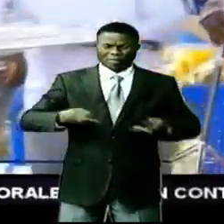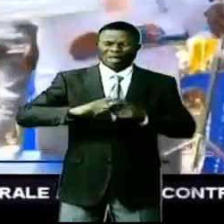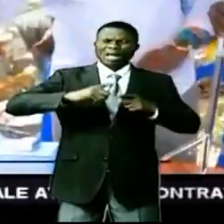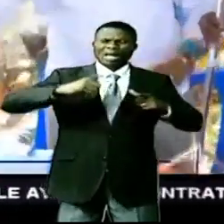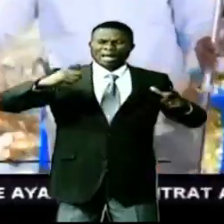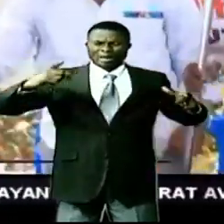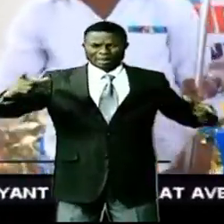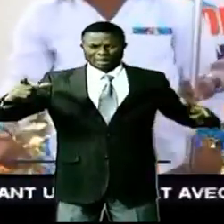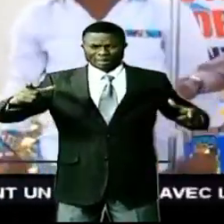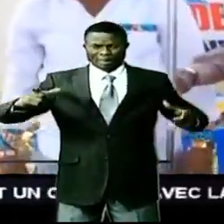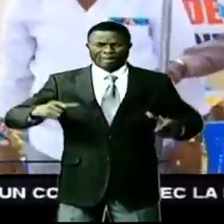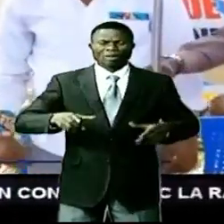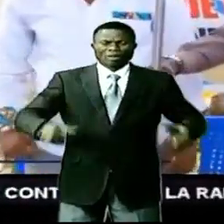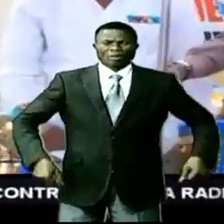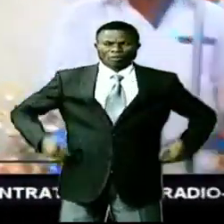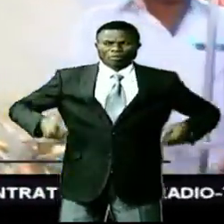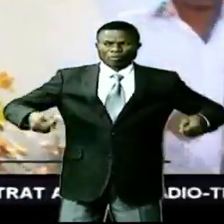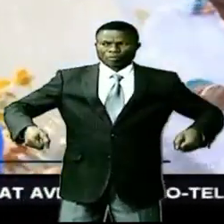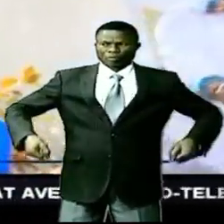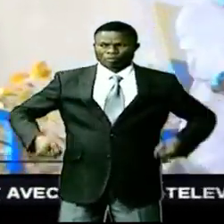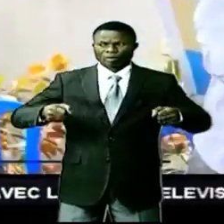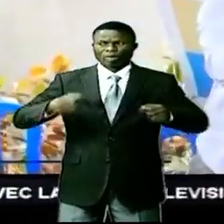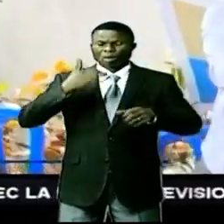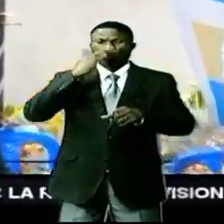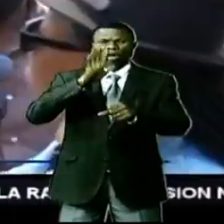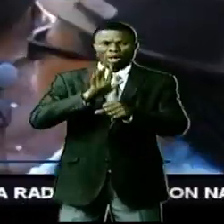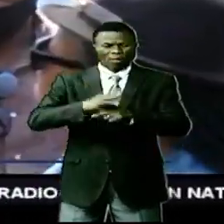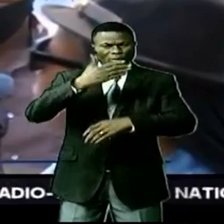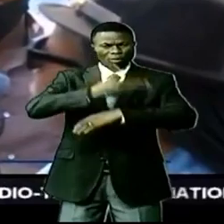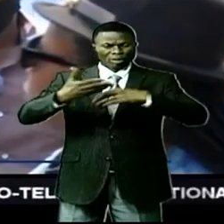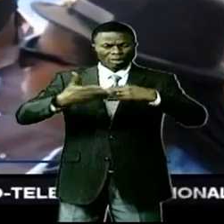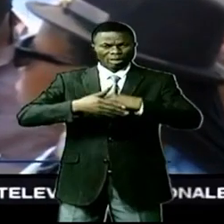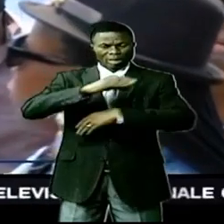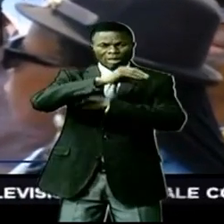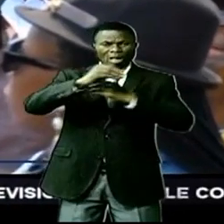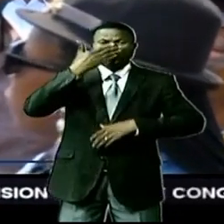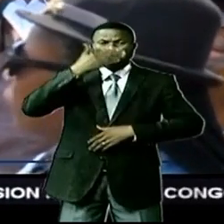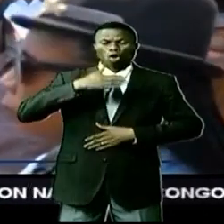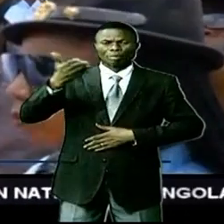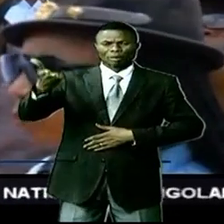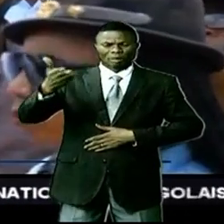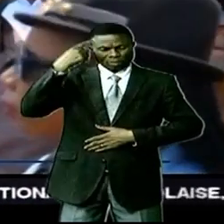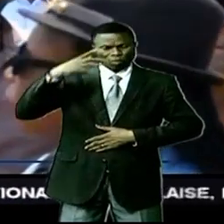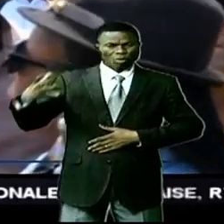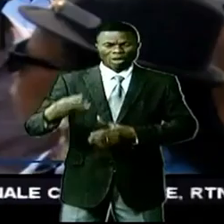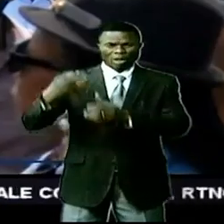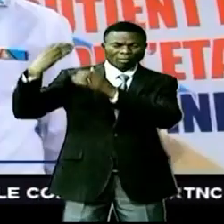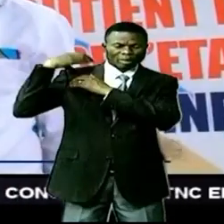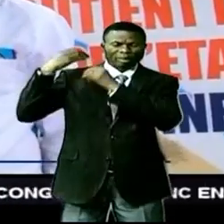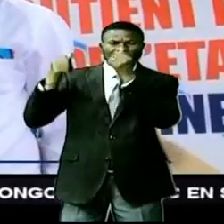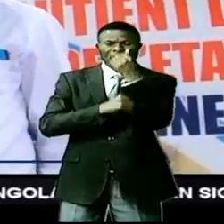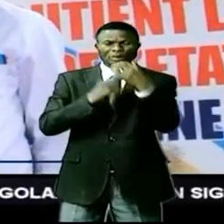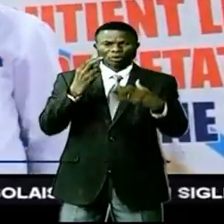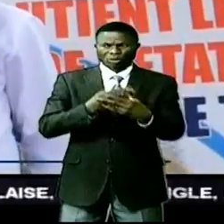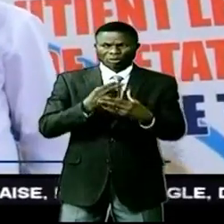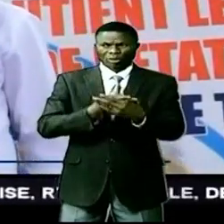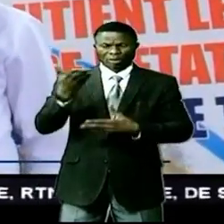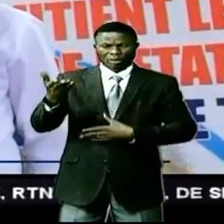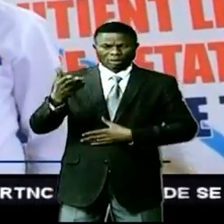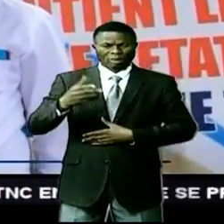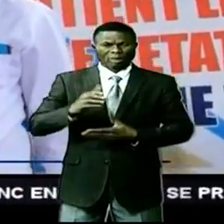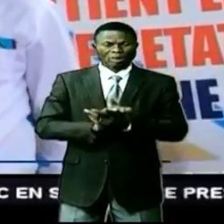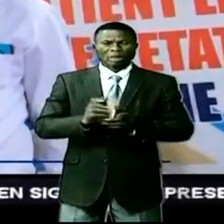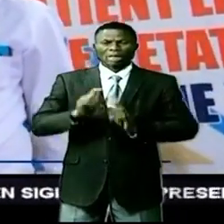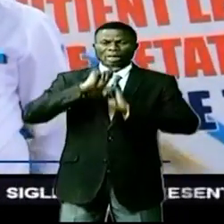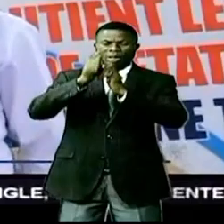et quelques béquilles. Il leur a promis de construire un centre de santé pour les prises en charge. Nous avons posé